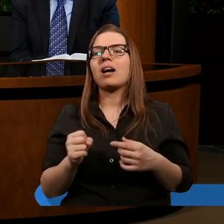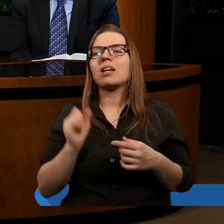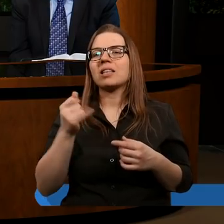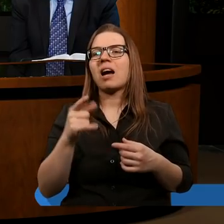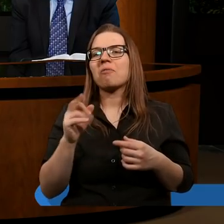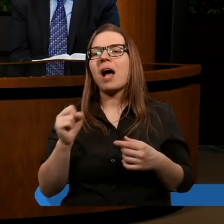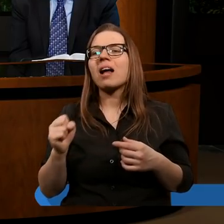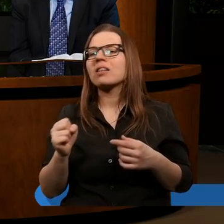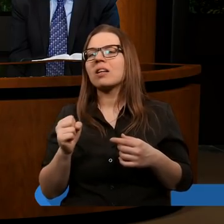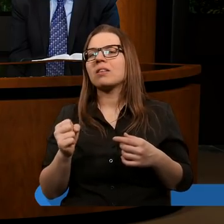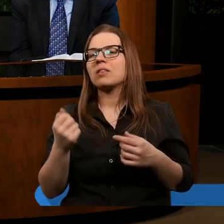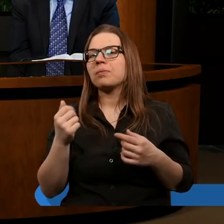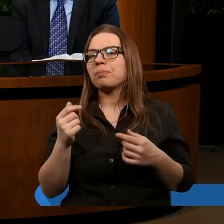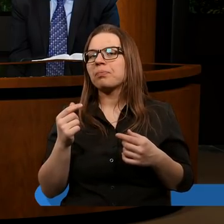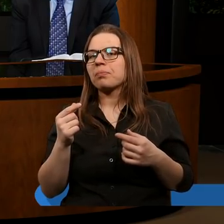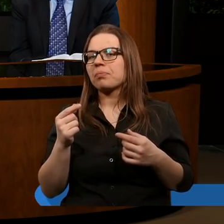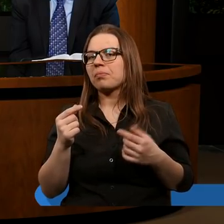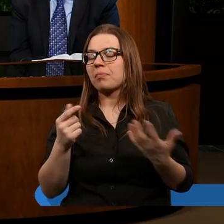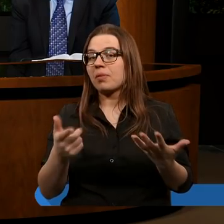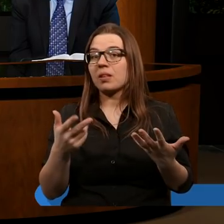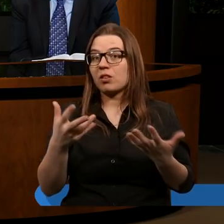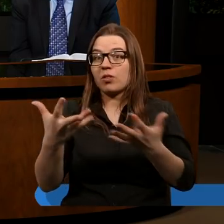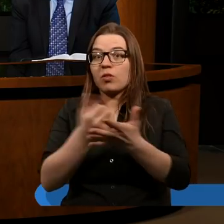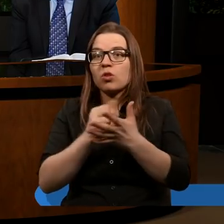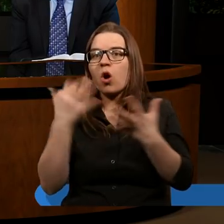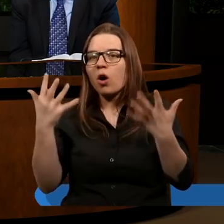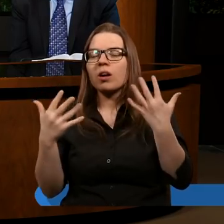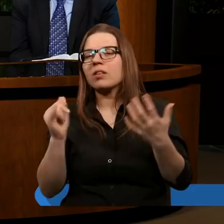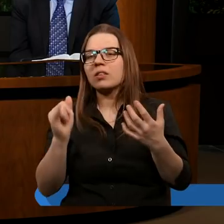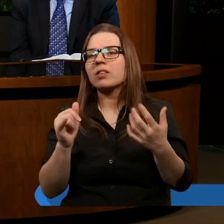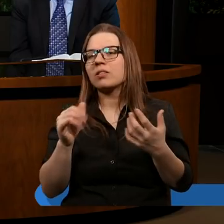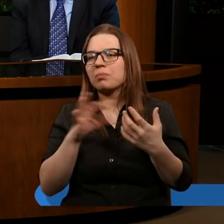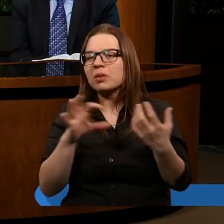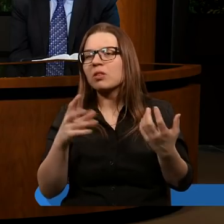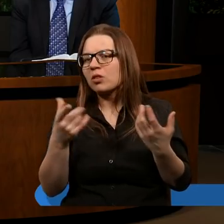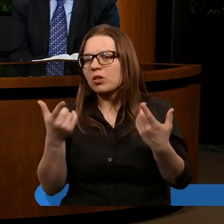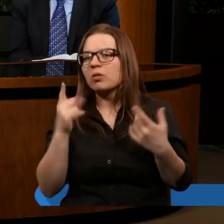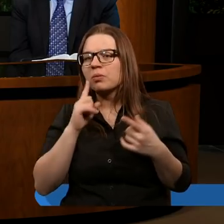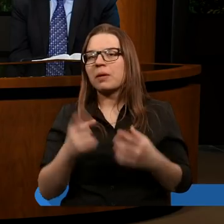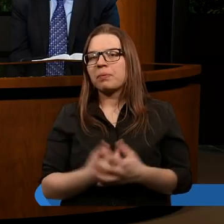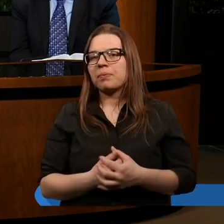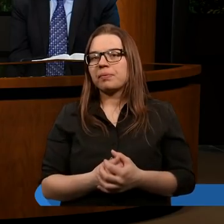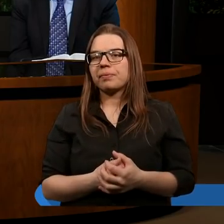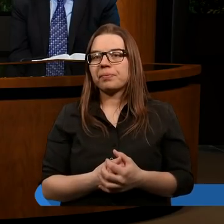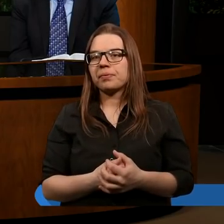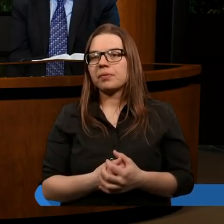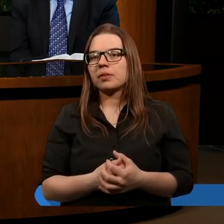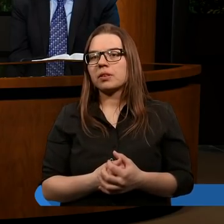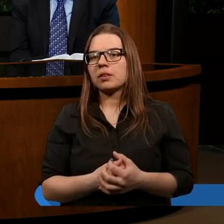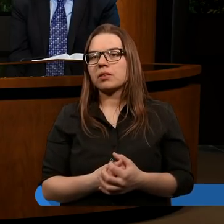pala. Był to częsty zwyczaj, albo łańcuchami wiązany, albo ręce, po prostu przybijalną do pala. I